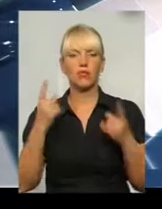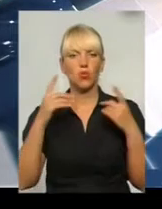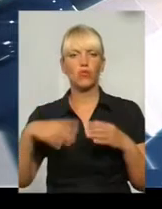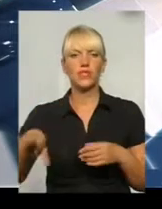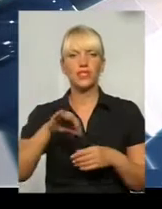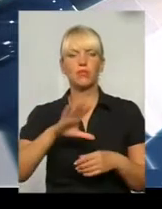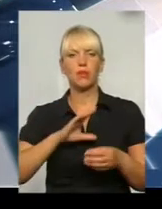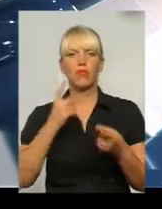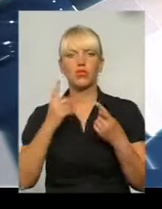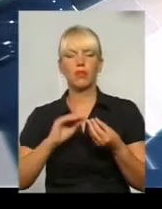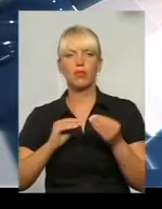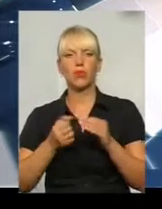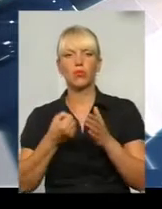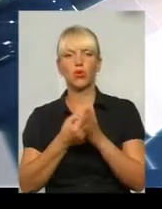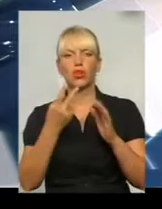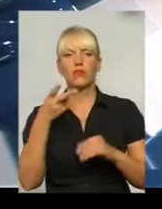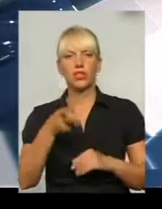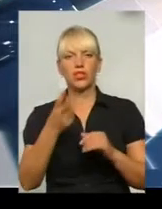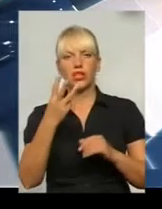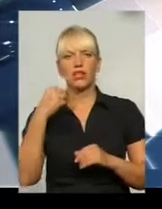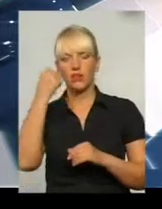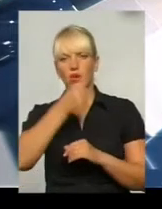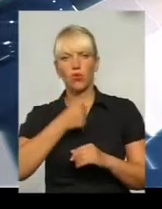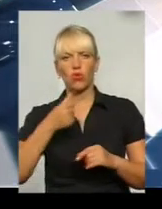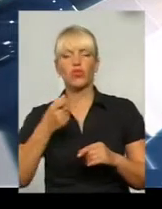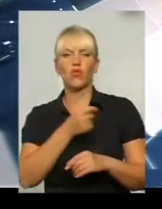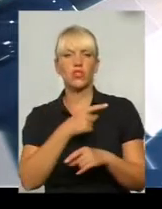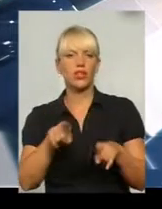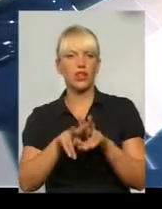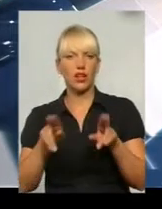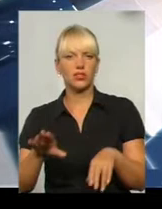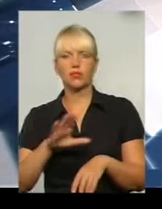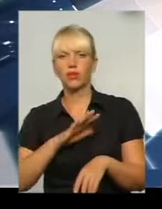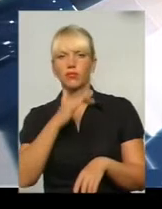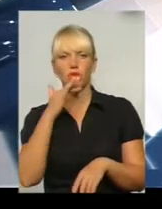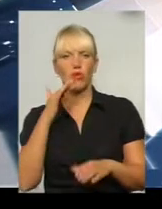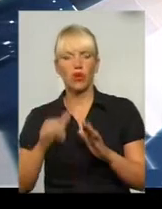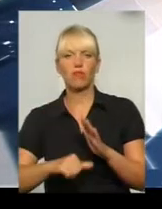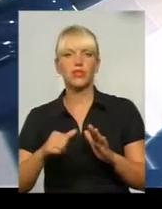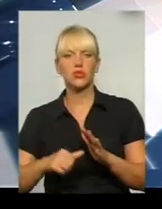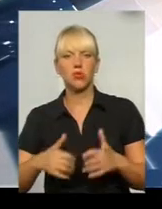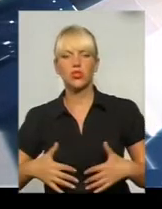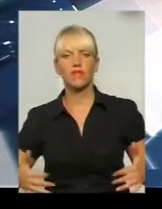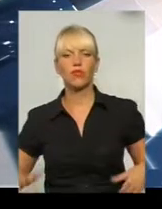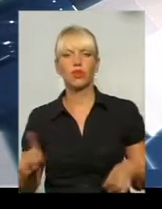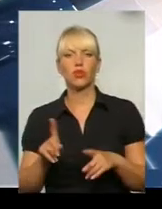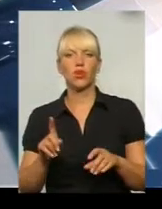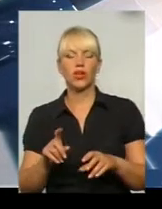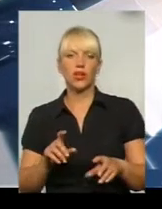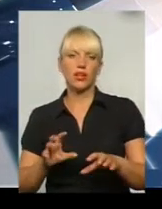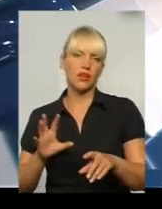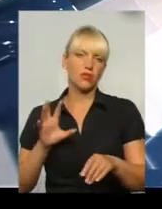І до 2003 року в однійці в церкві було дуже багато бездомними животними, які збросилися на людей.